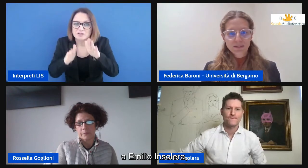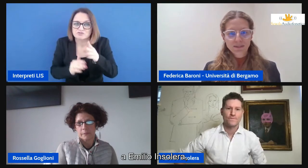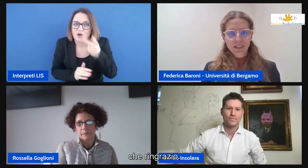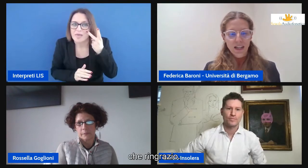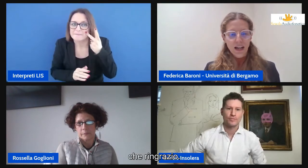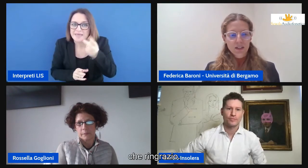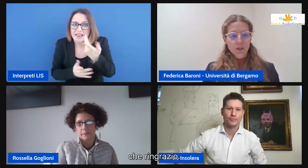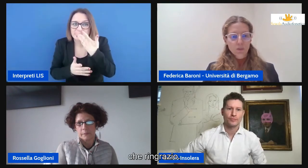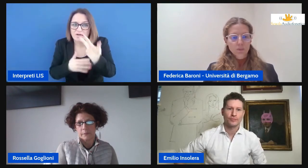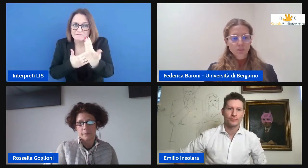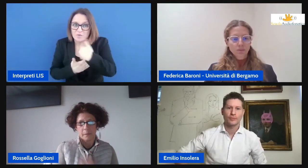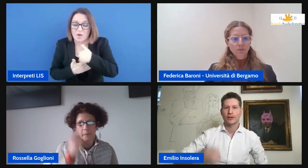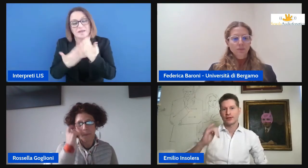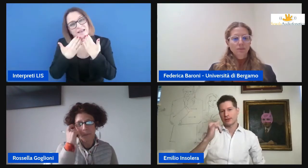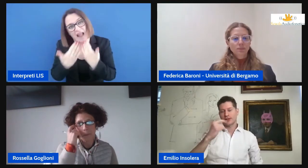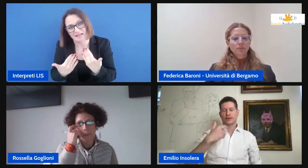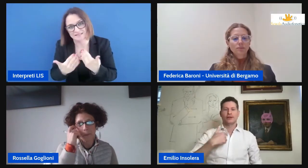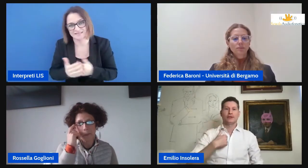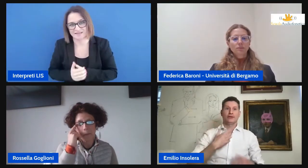Solera che ringrazio